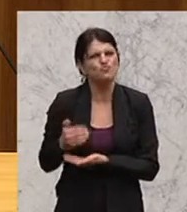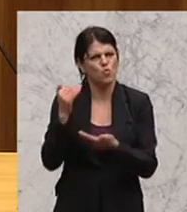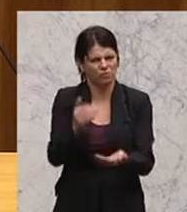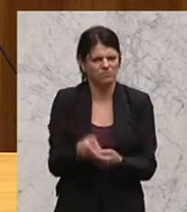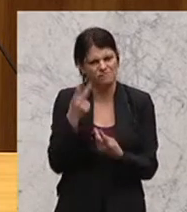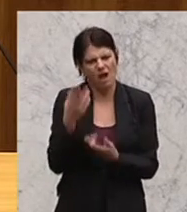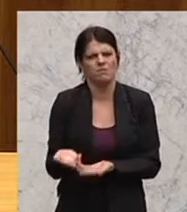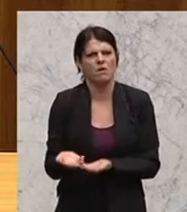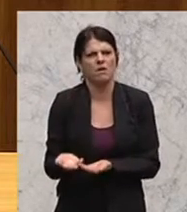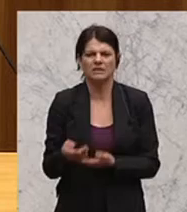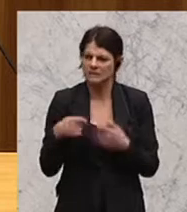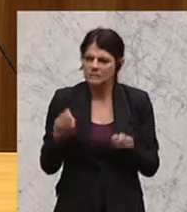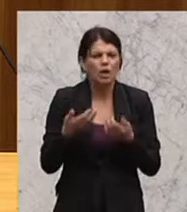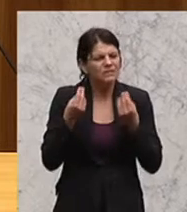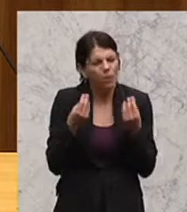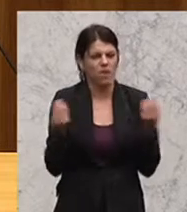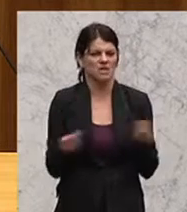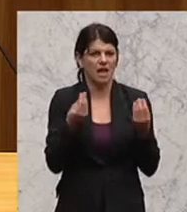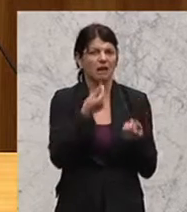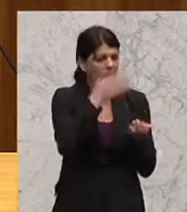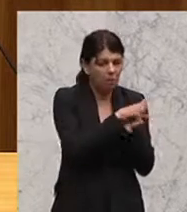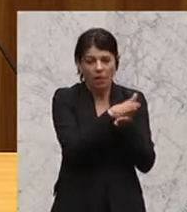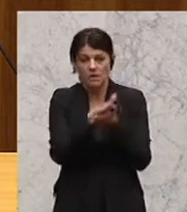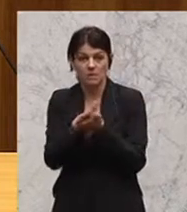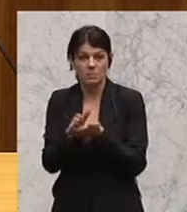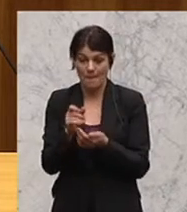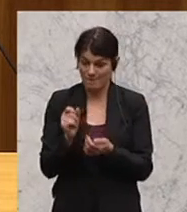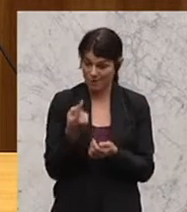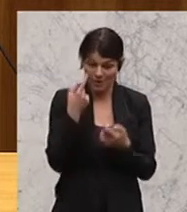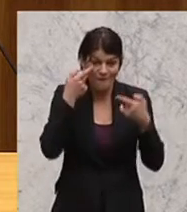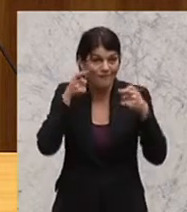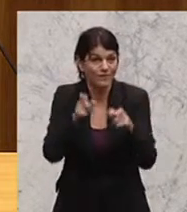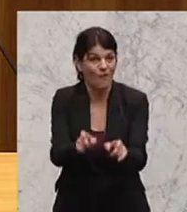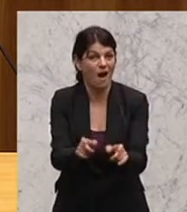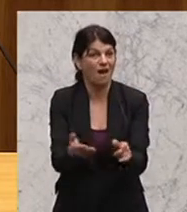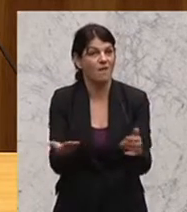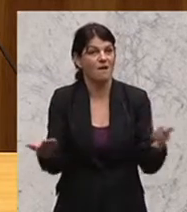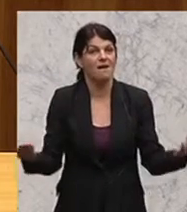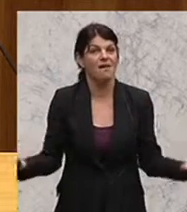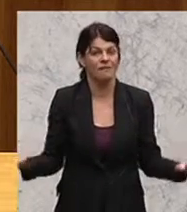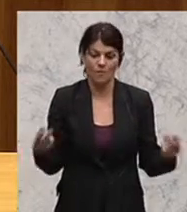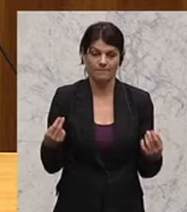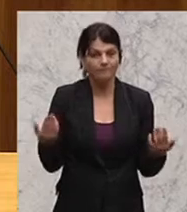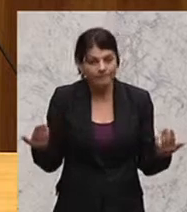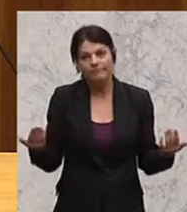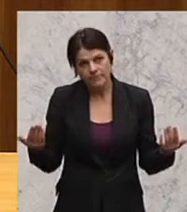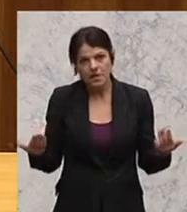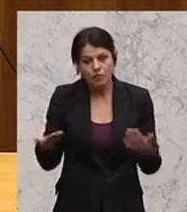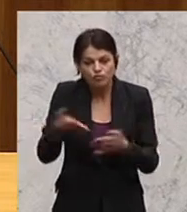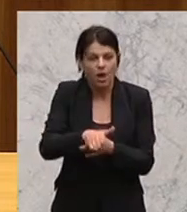Es gibt in dieser Republik so viele Dinge, für die Geld ausgegeben wird. Aber gerade wenn es um die Versorgung geht, von sozusagen den